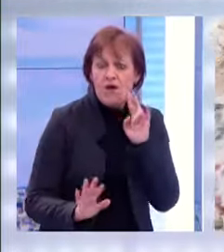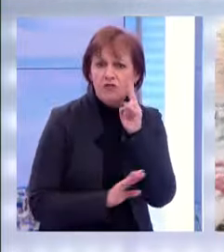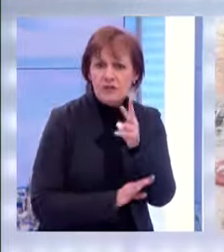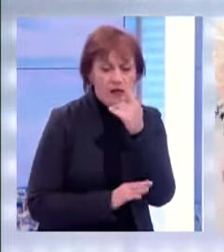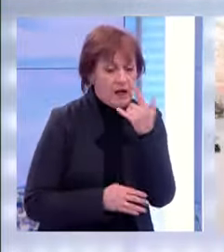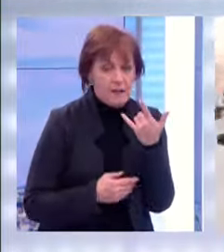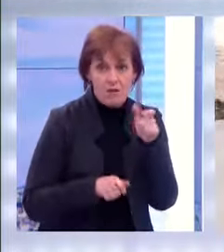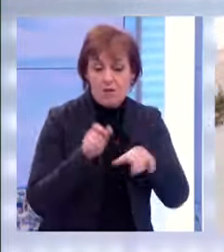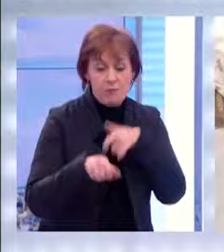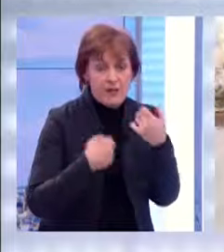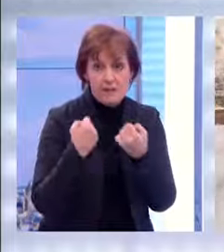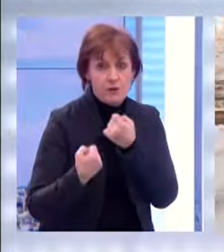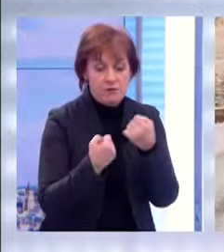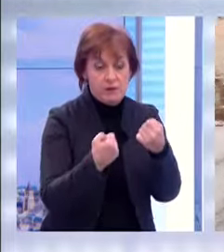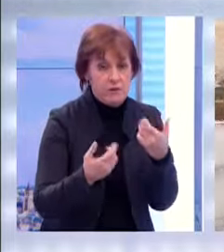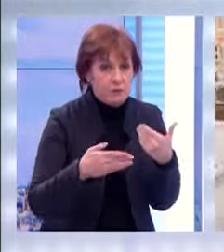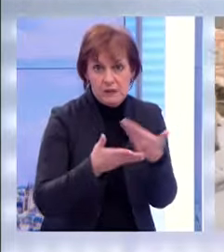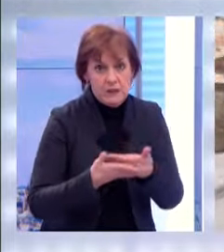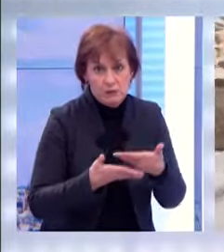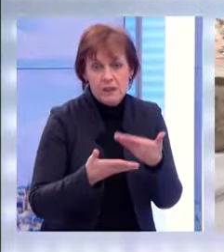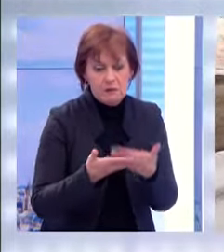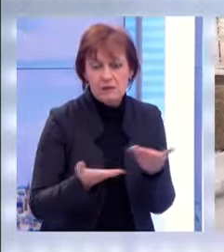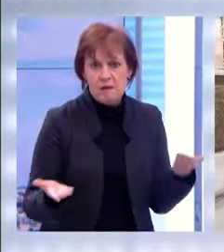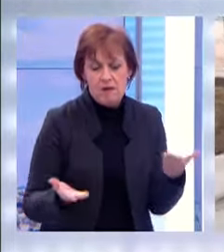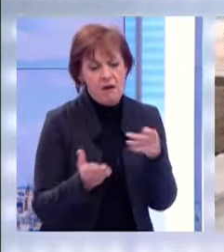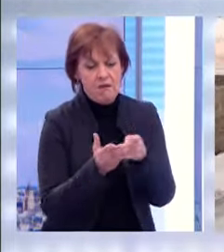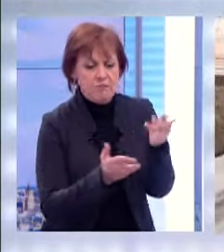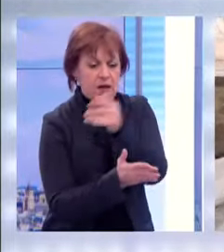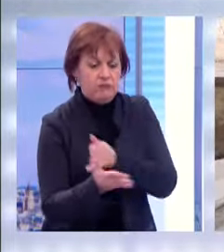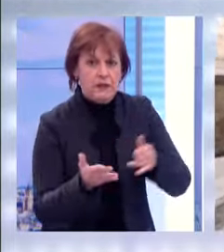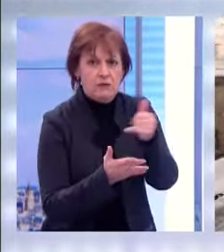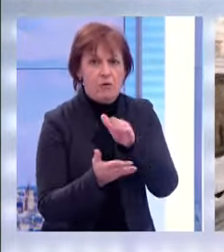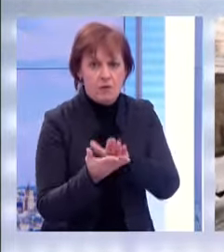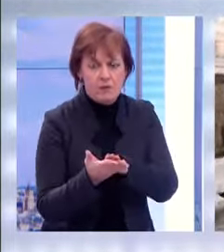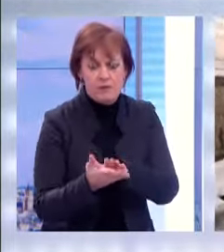sont confrontés à ce genre de situation ce matin sur l'ensemble du réseau secondaire du bassin parisien.